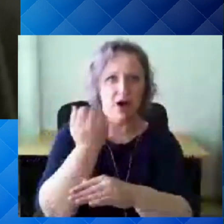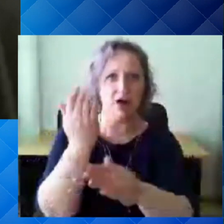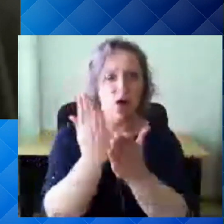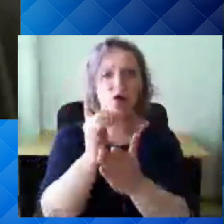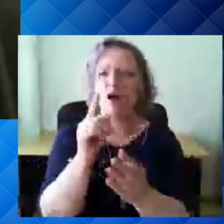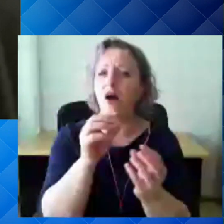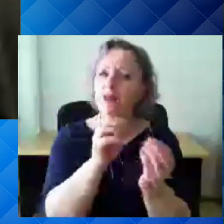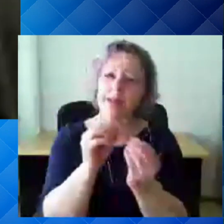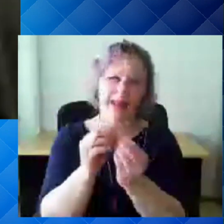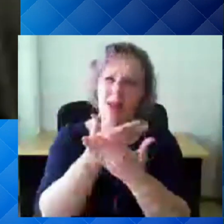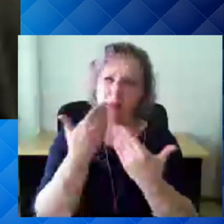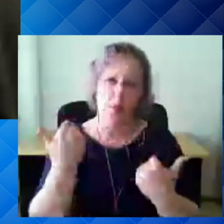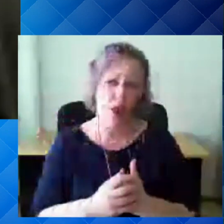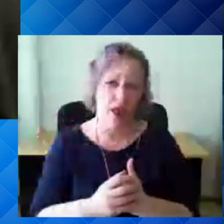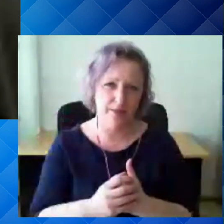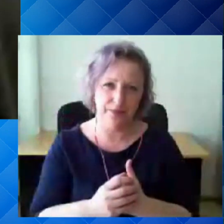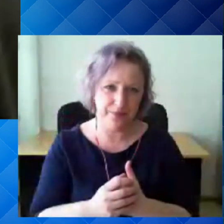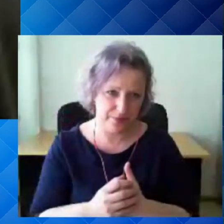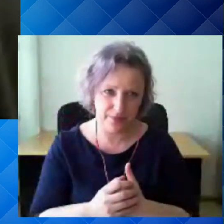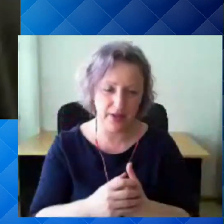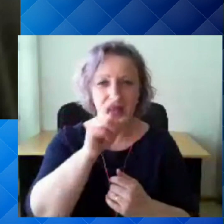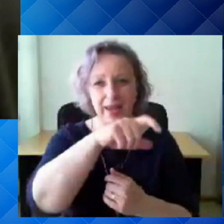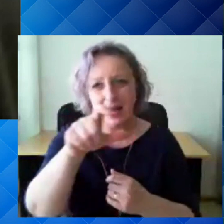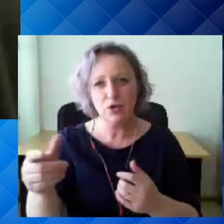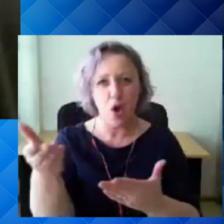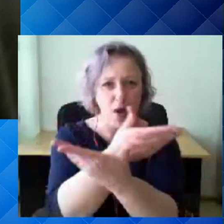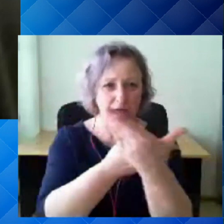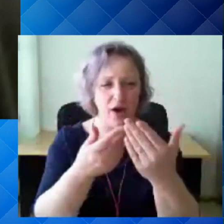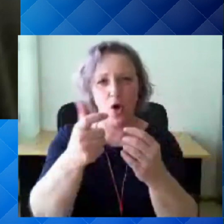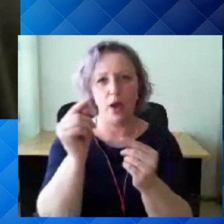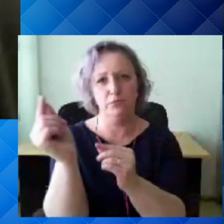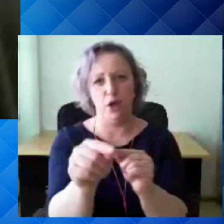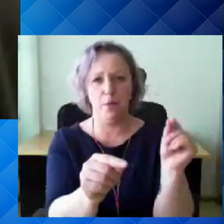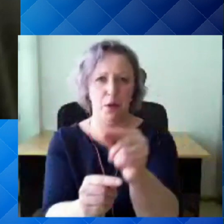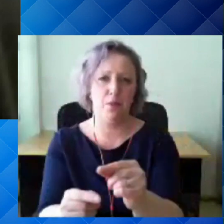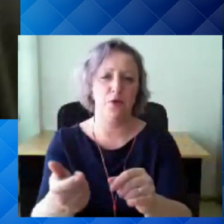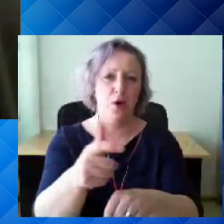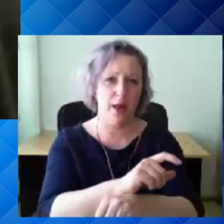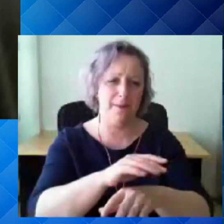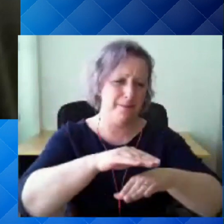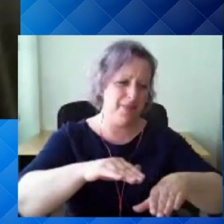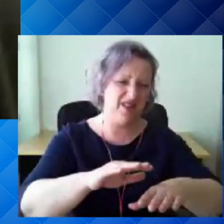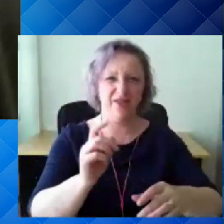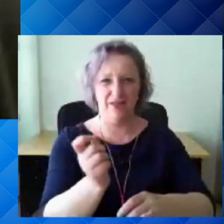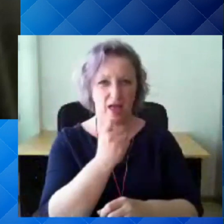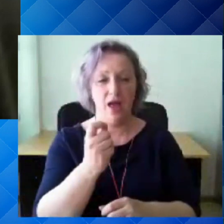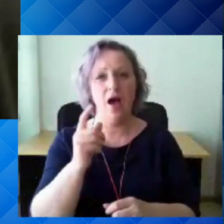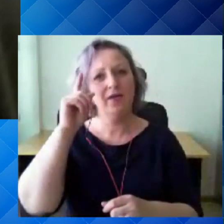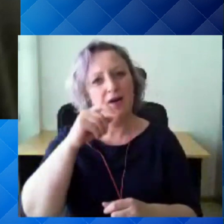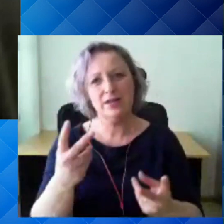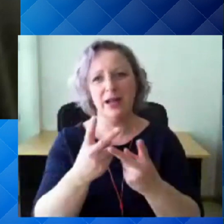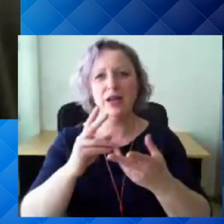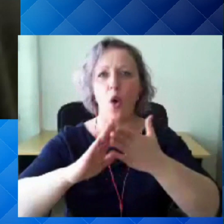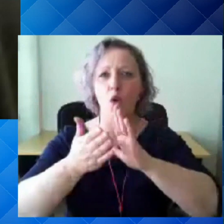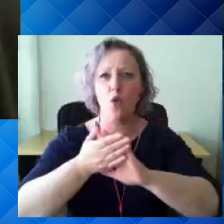nii tihti kui üldjuhul sellist inimeselt inimesel ülekandumist. Nii et noh, sest mõttes, et sellesse olukorda me enam tõenäoliselt tagasi ei